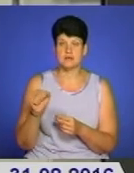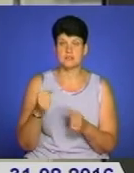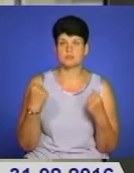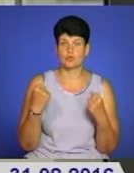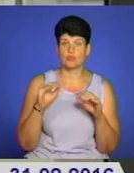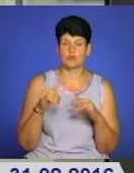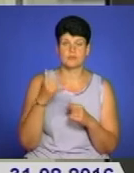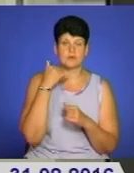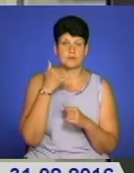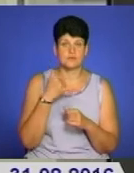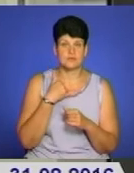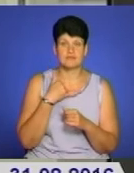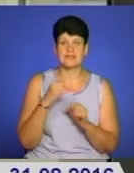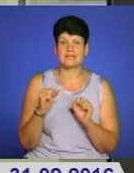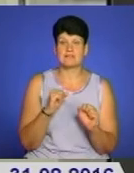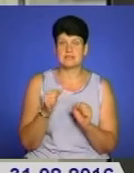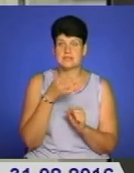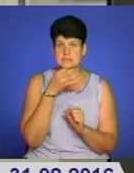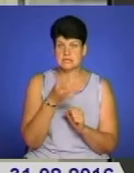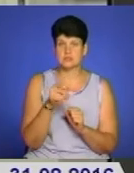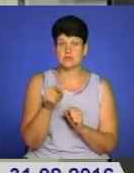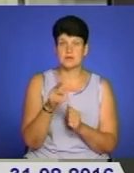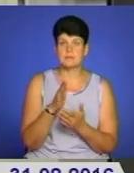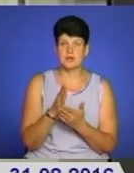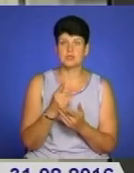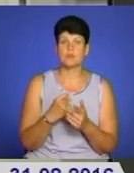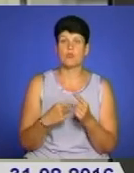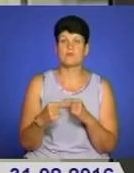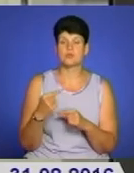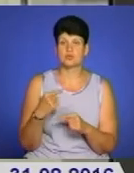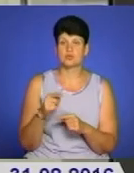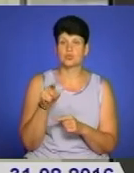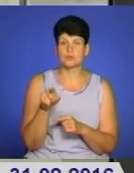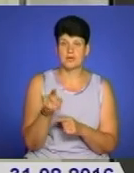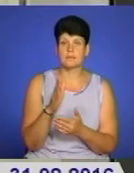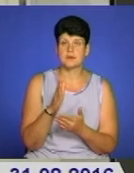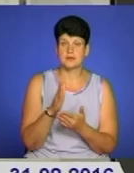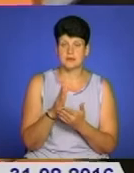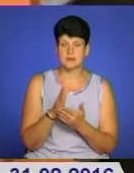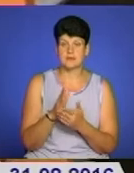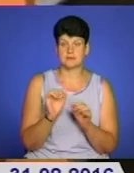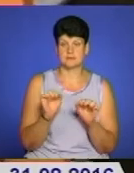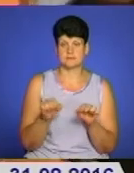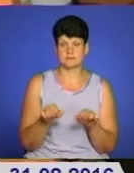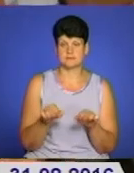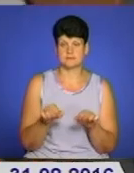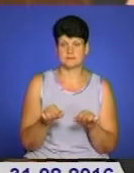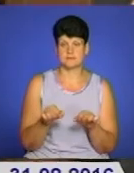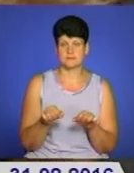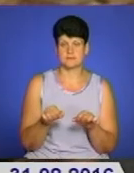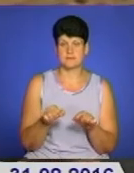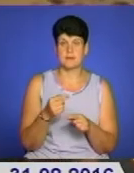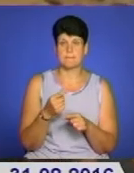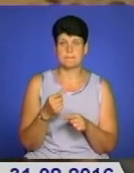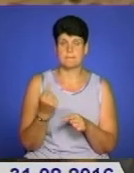зателефонував керівник і сказав, що ти маєш повернутися, що в тебе є потенція. Перші